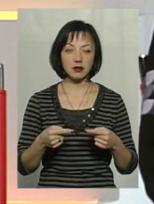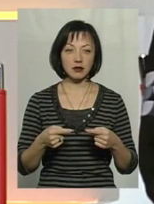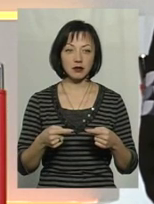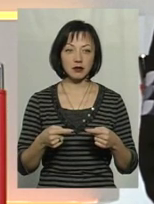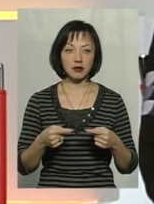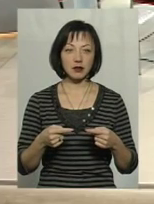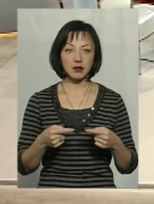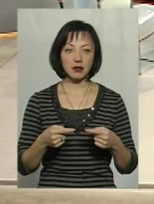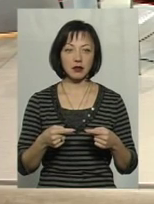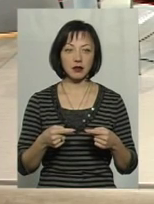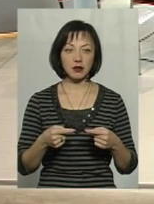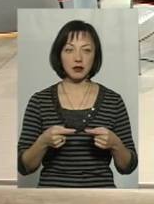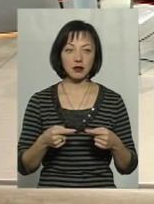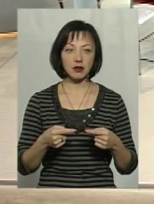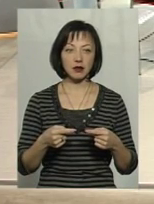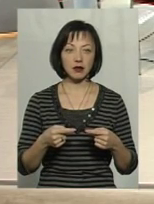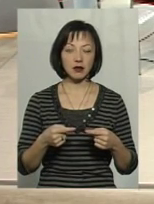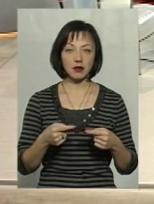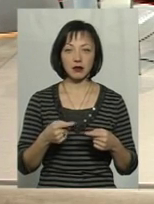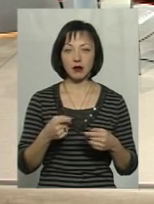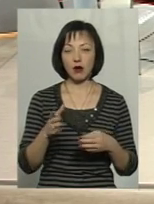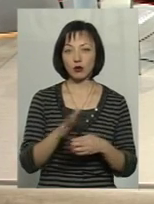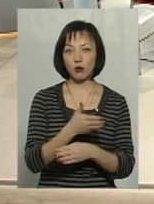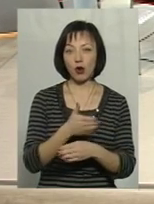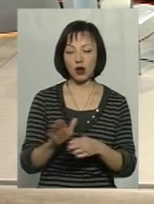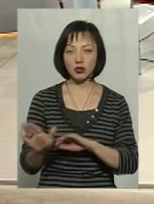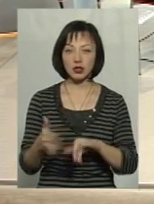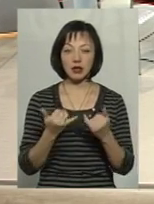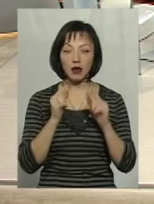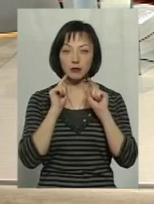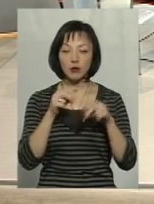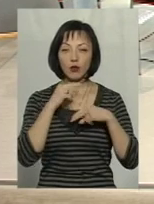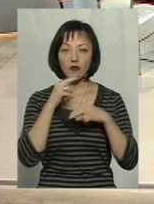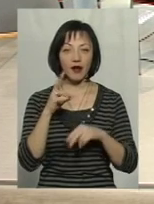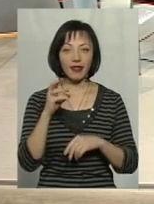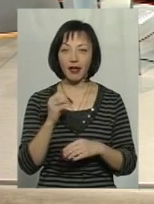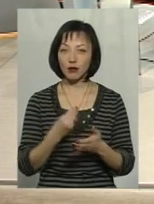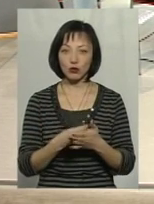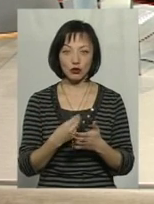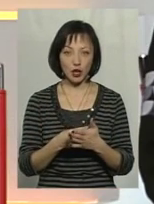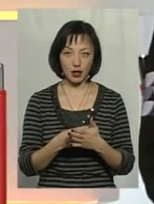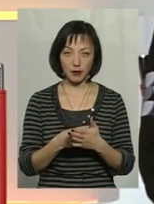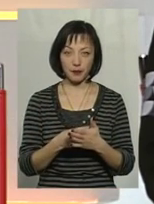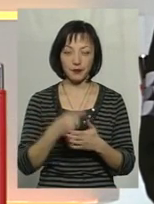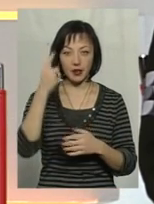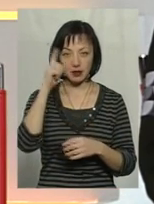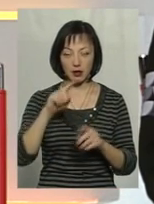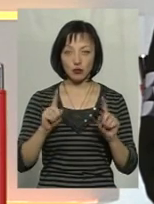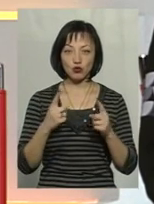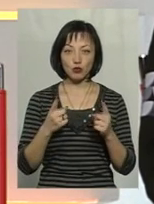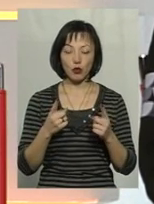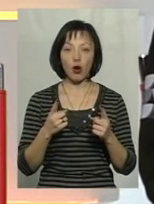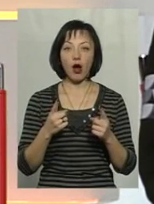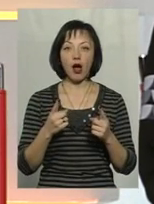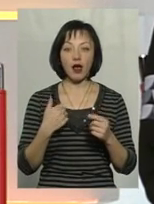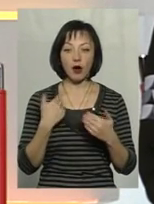розпорядження. Я би зараз акцентувала увагу навіть не на бюджеті. Знаєте чому? Тому що,